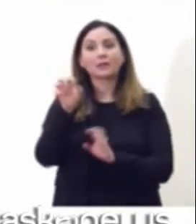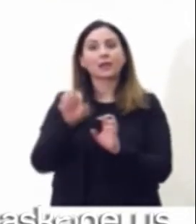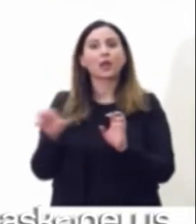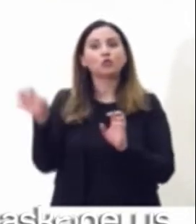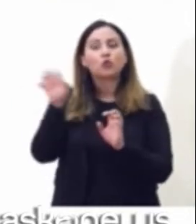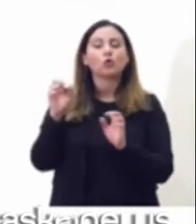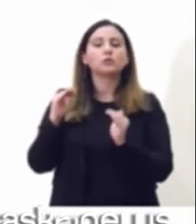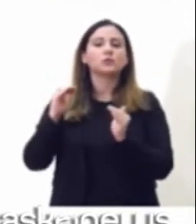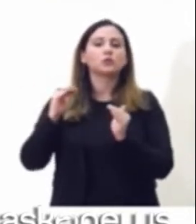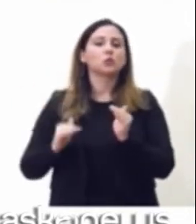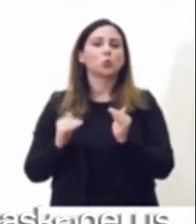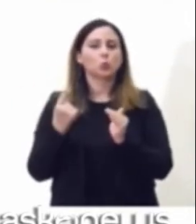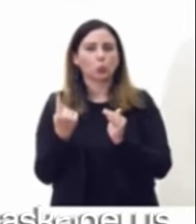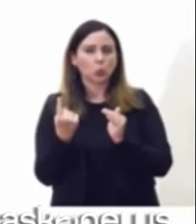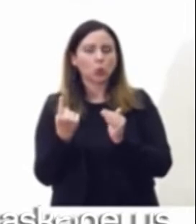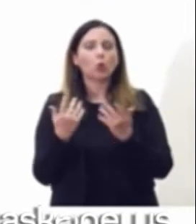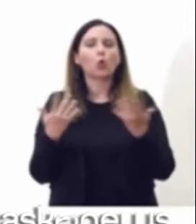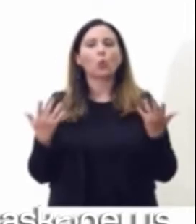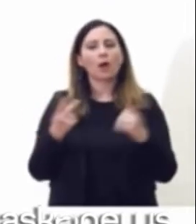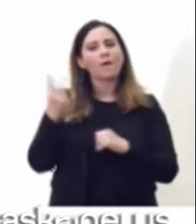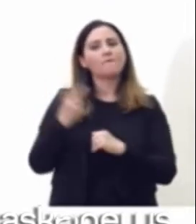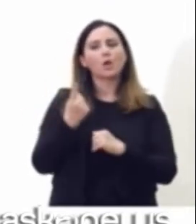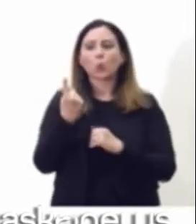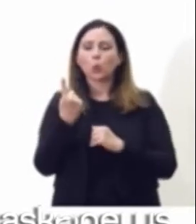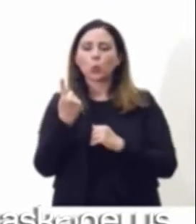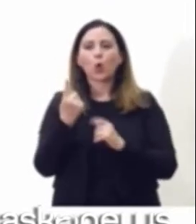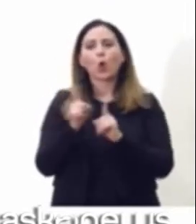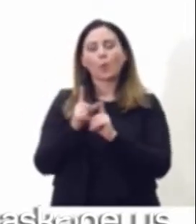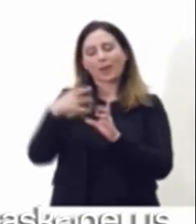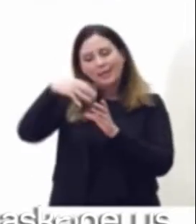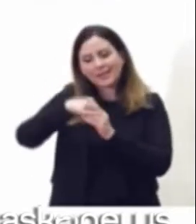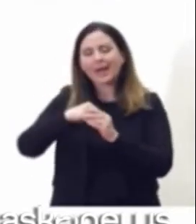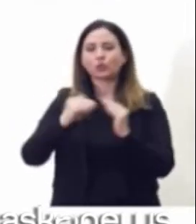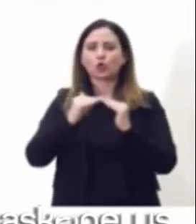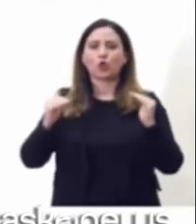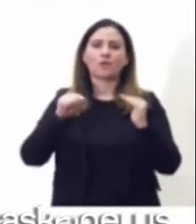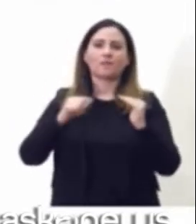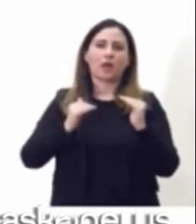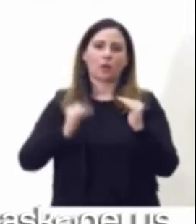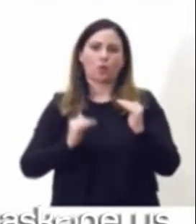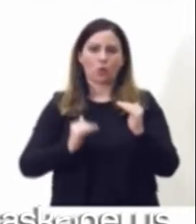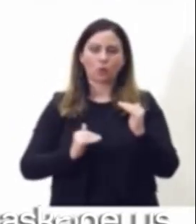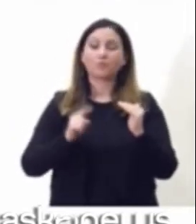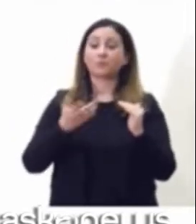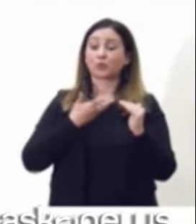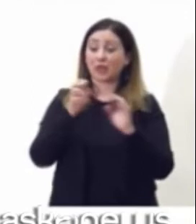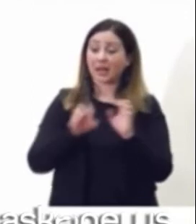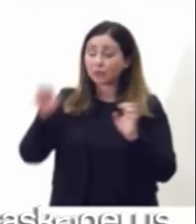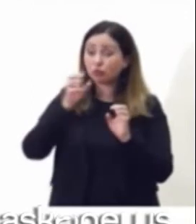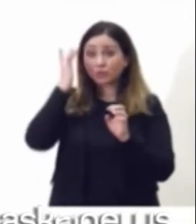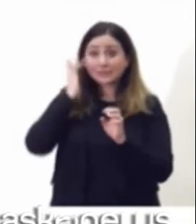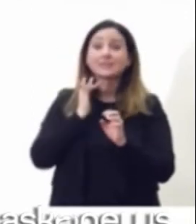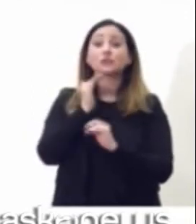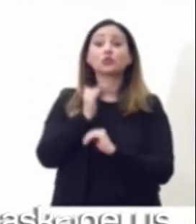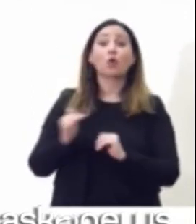sotto l'1, ma in realtà magari comprendono l'1 nelle margine inferiore. Vedete che ci sono delle regioni a rischio alto, questo vuol dire che